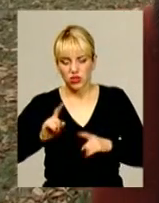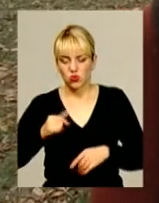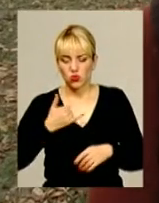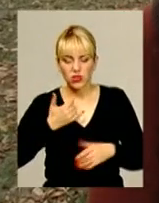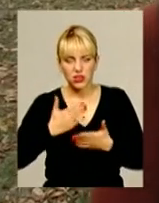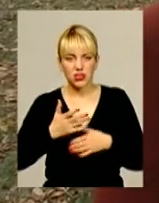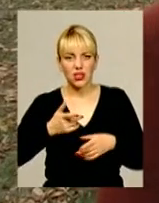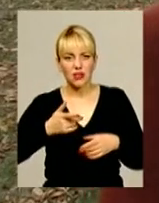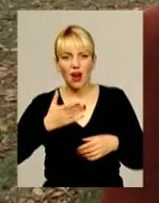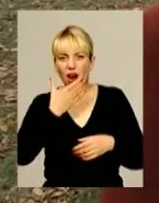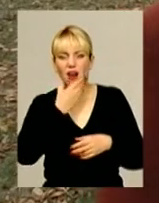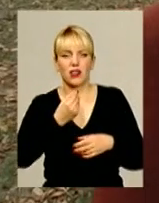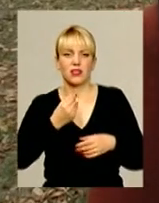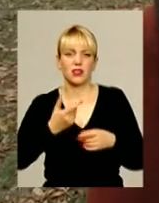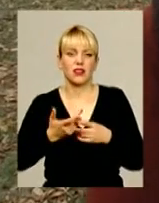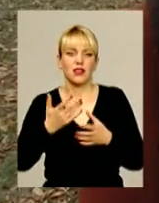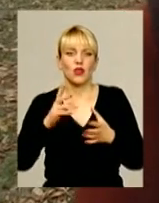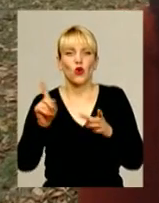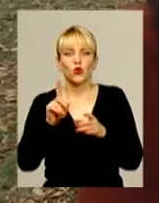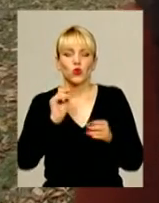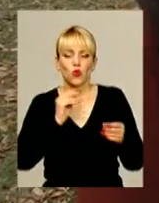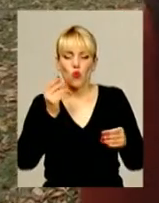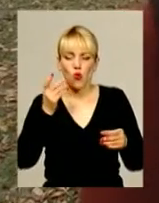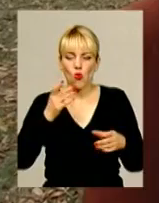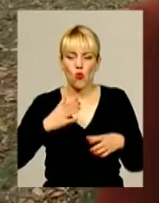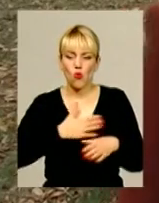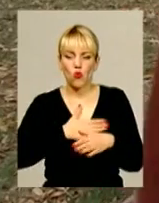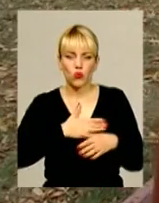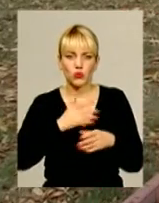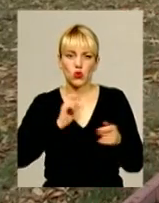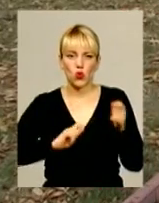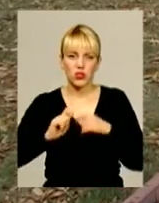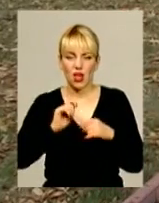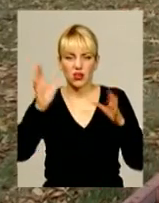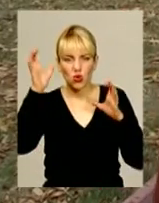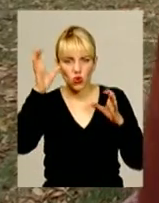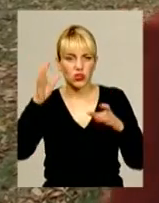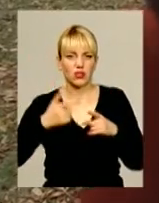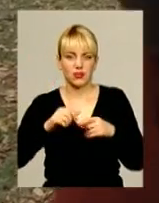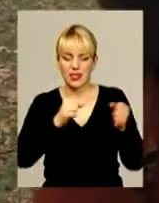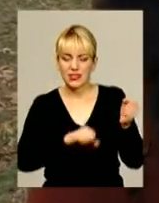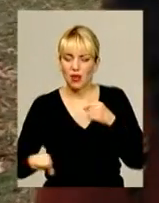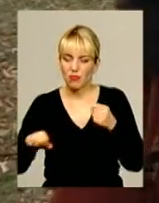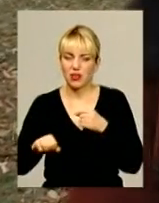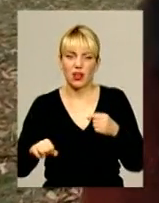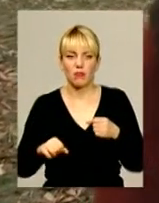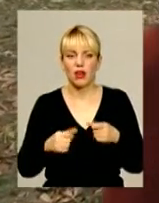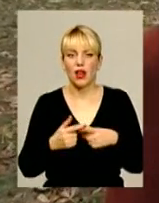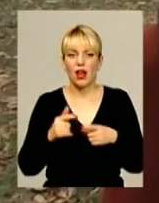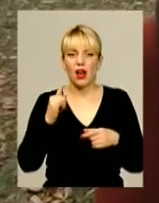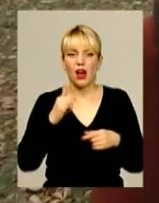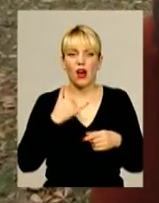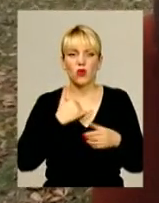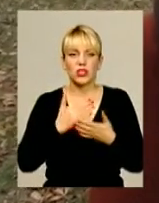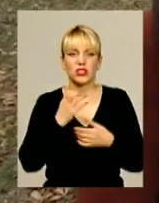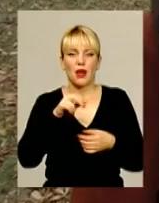персонажі, тобто, всі люблять одягатися відімами, з цими котілочками, там, з міклами, або зараз люблять зомбі, а в нас же є панни,